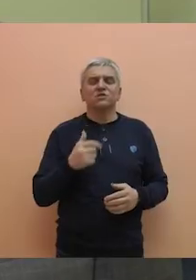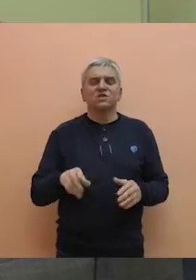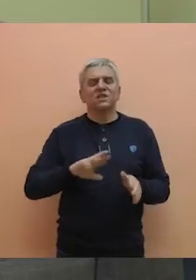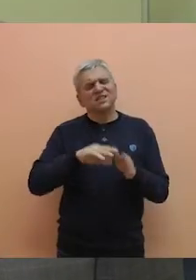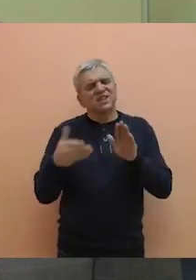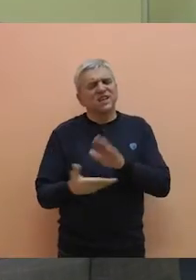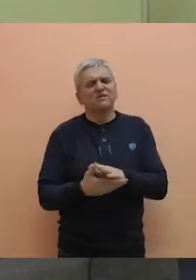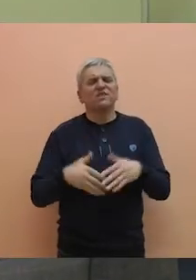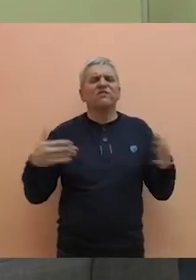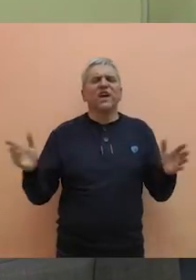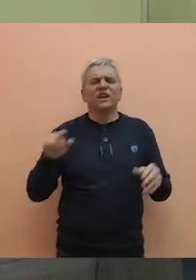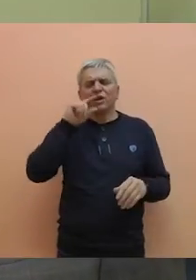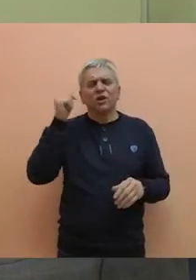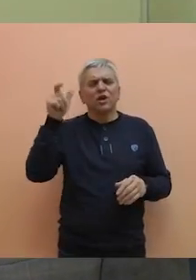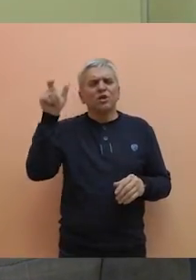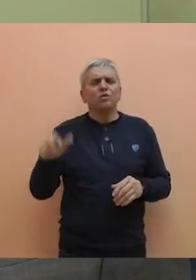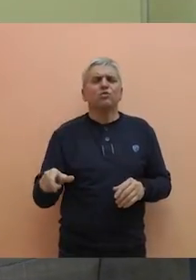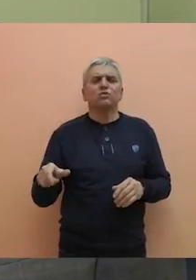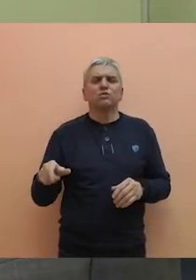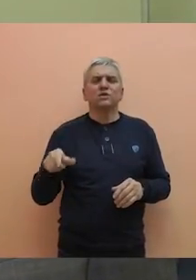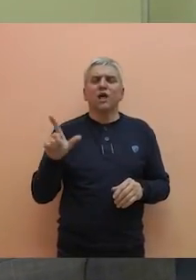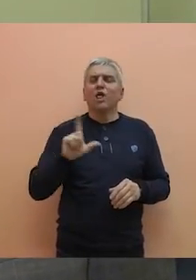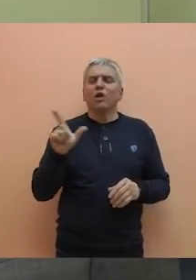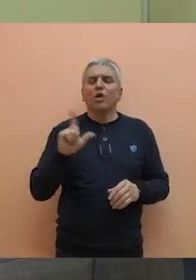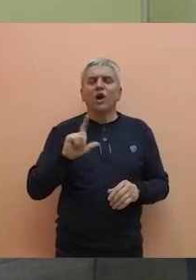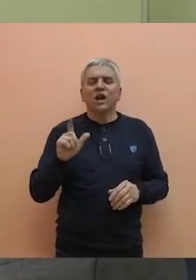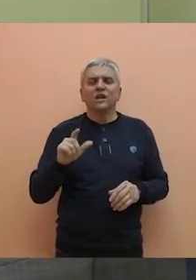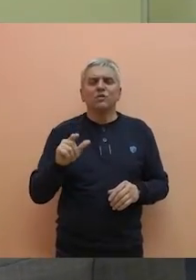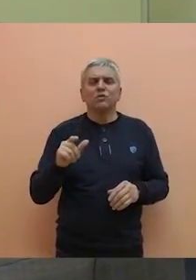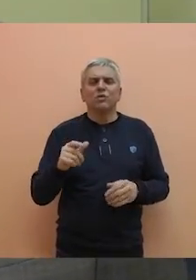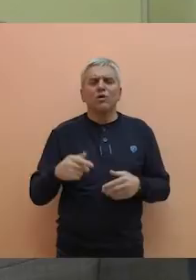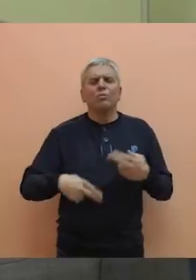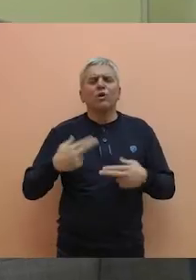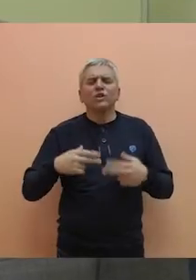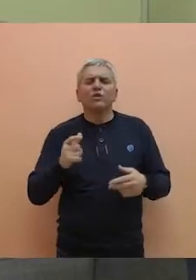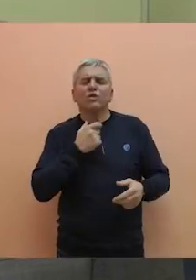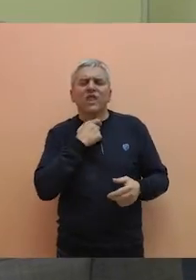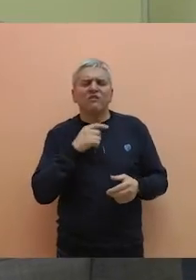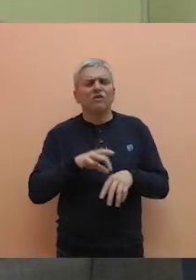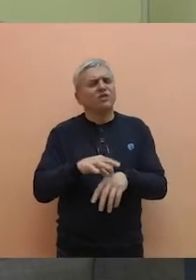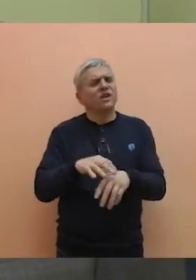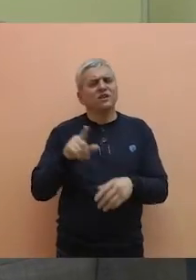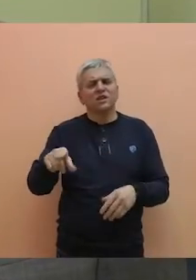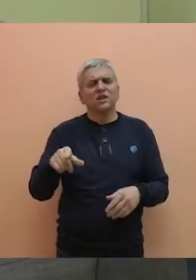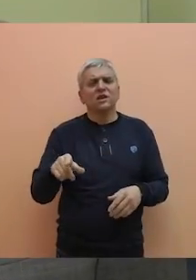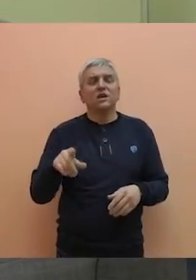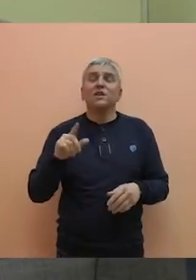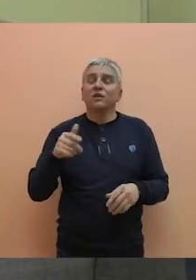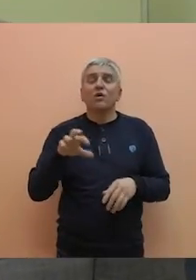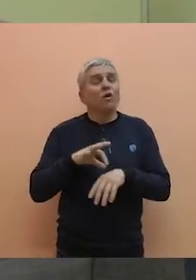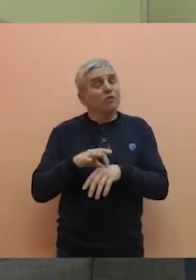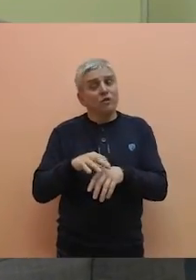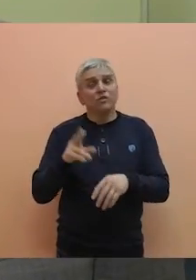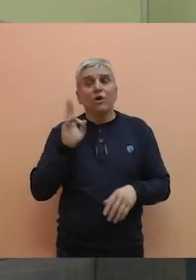mene nekih velikih ljudi iza mene lidera zato što u lokalnu politiku ne vode ti ljudi i ne vode parola, nego vode konkretni